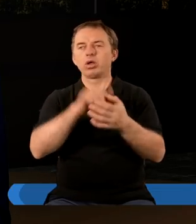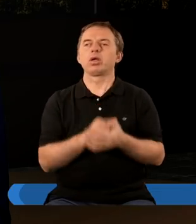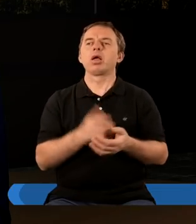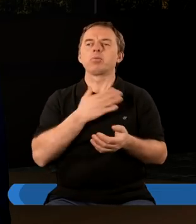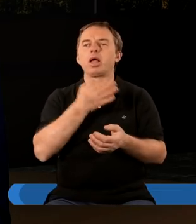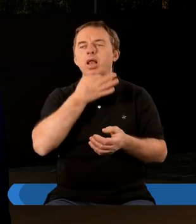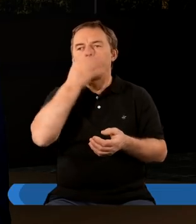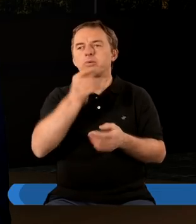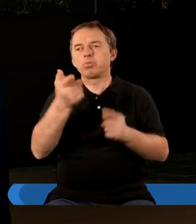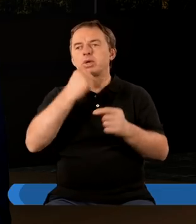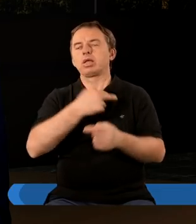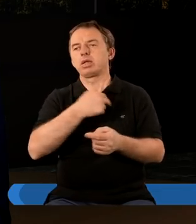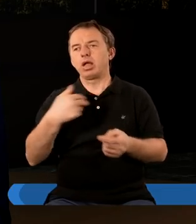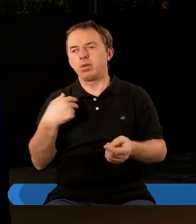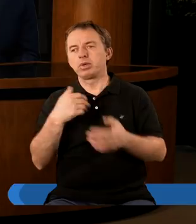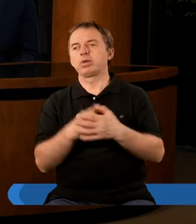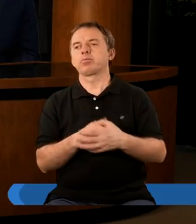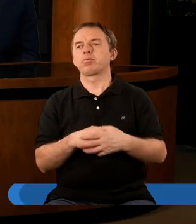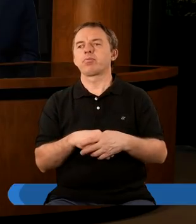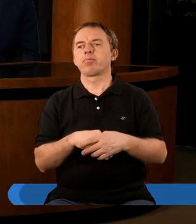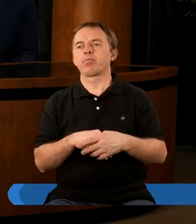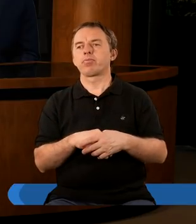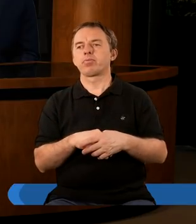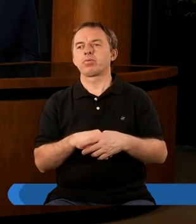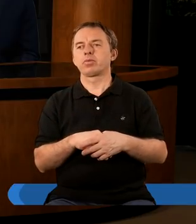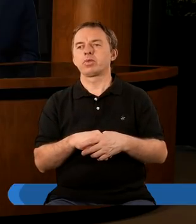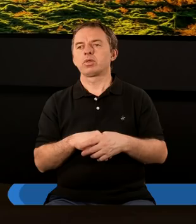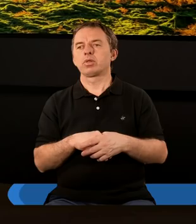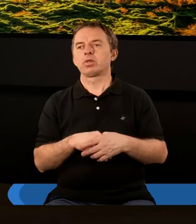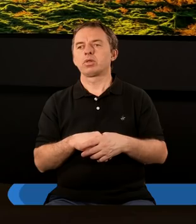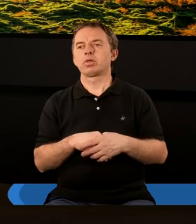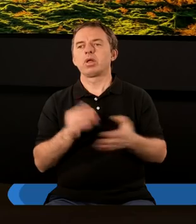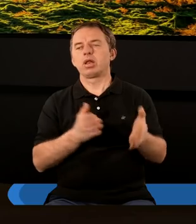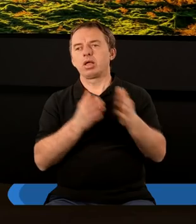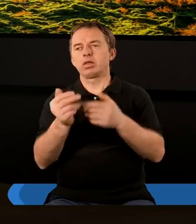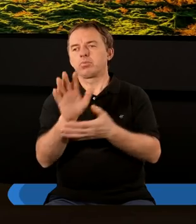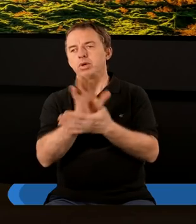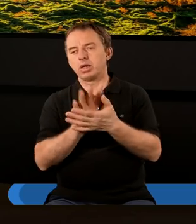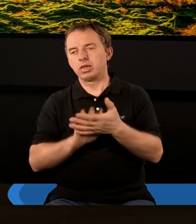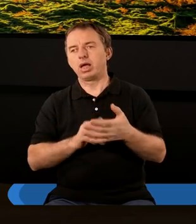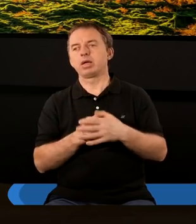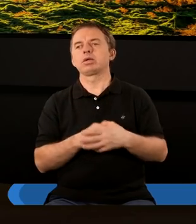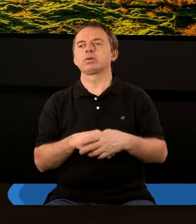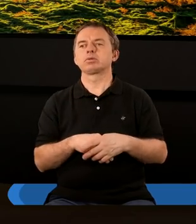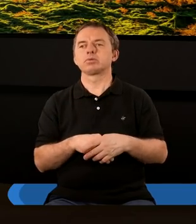najlepsze przed nami. Tak, tak. Mamy kolejny tekst, który